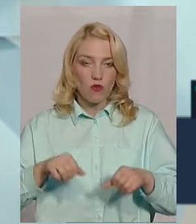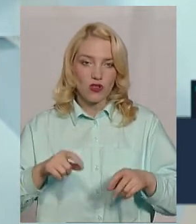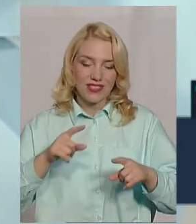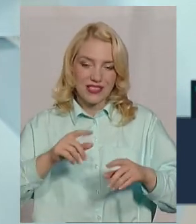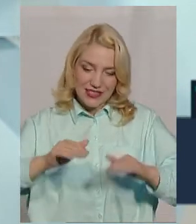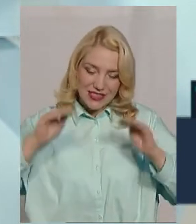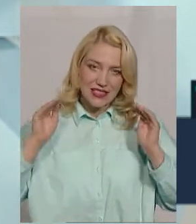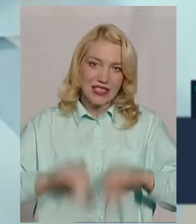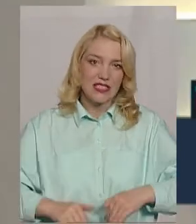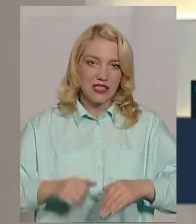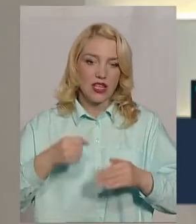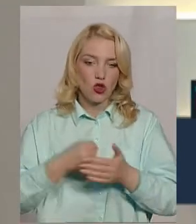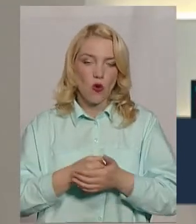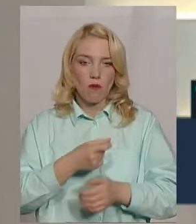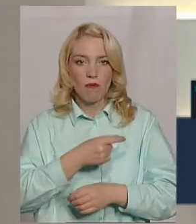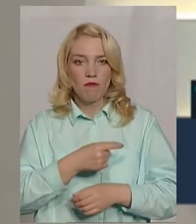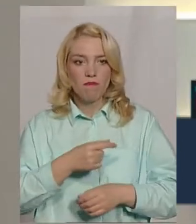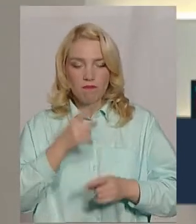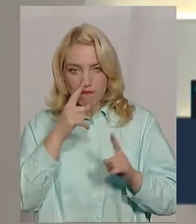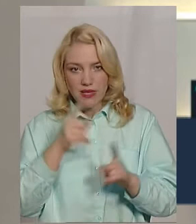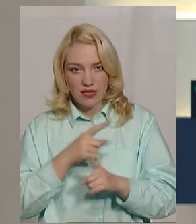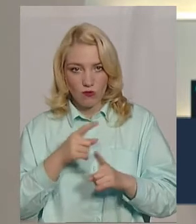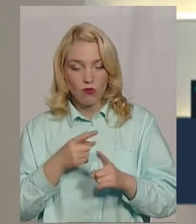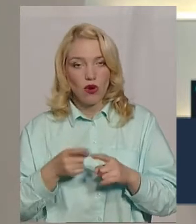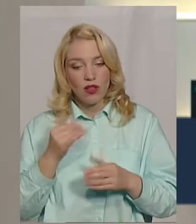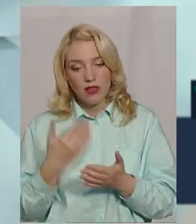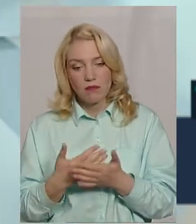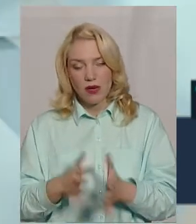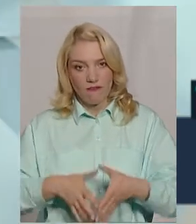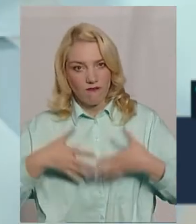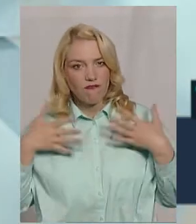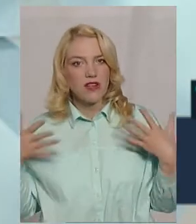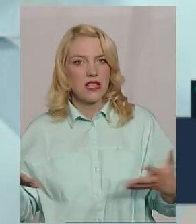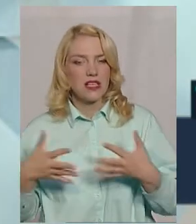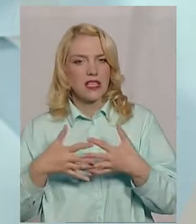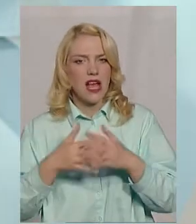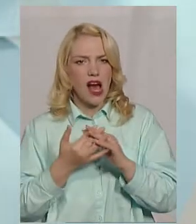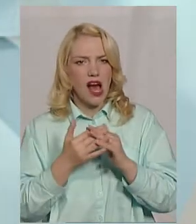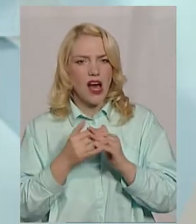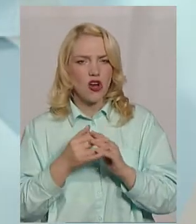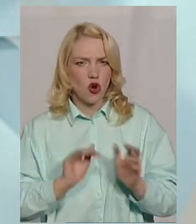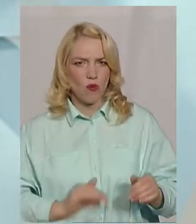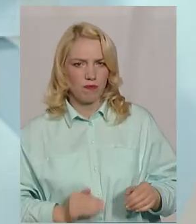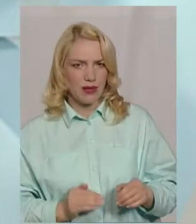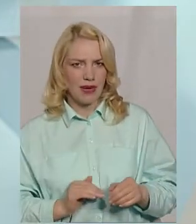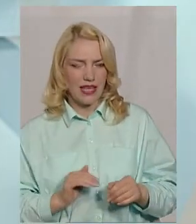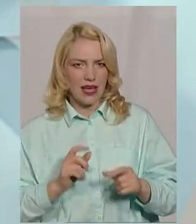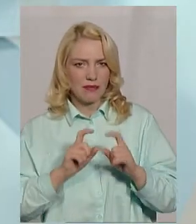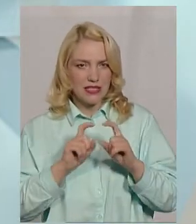до мінімуму. Тому для великих, наприклад, підприємств, великих агрохолдингів, які б там не були